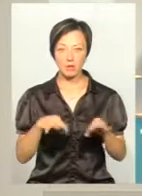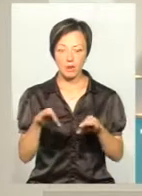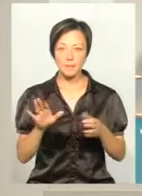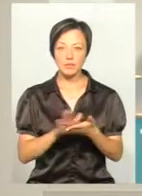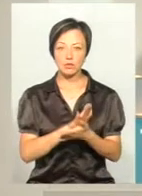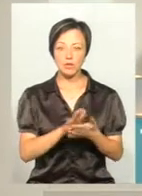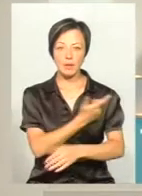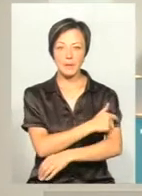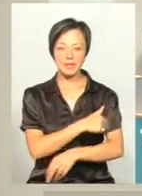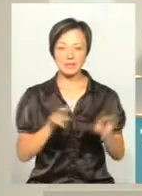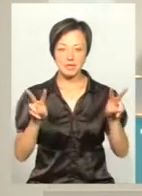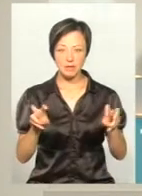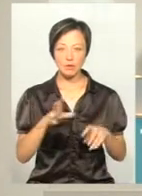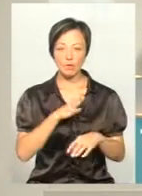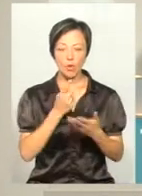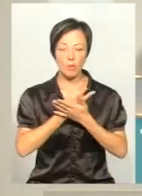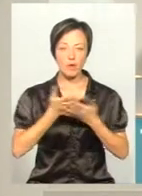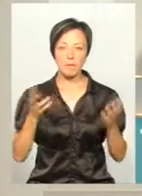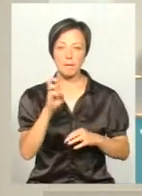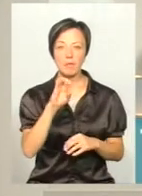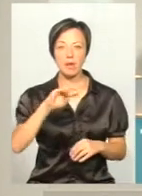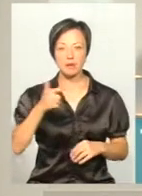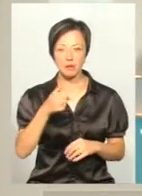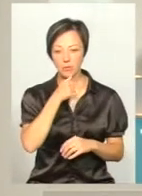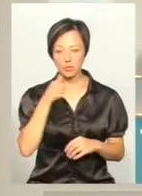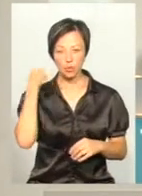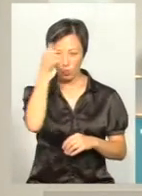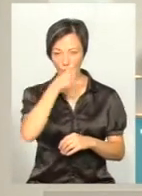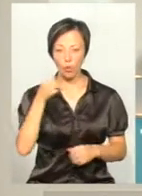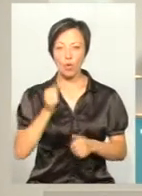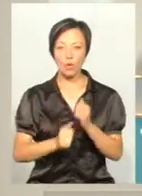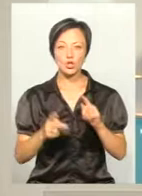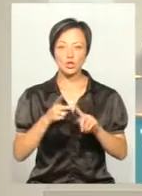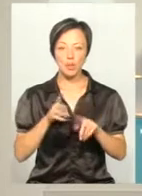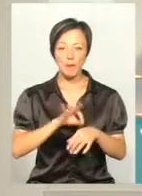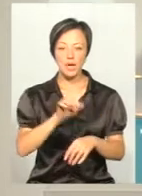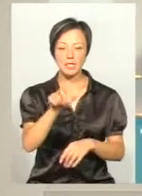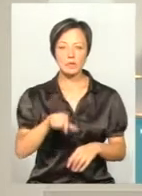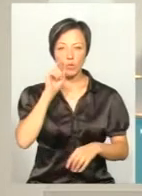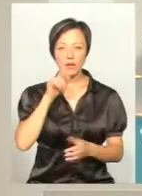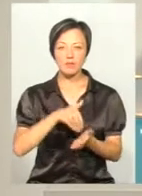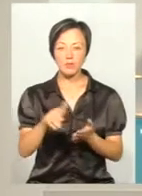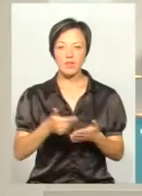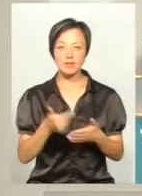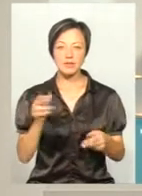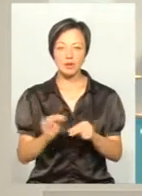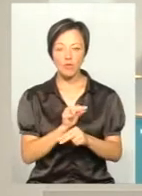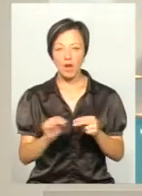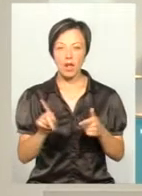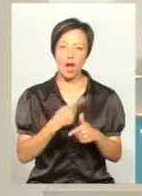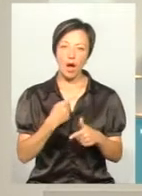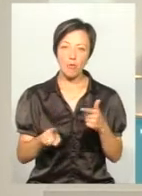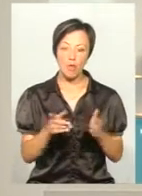безкоштовна медицина», вони були оприлюднені у березні минулого року, кожен другий пацієнт в Україні відмовляється від лікування або